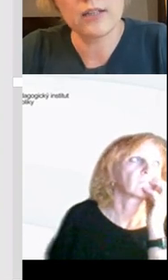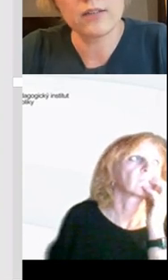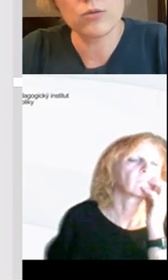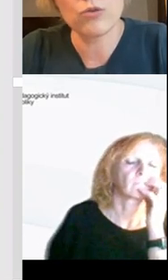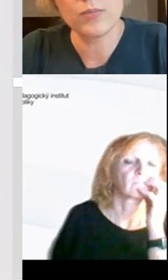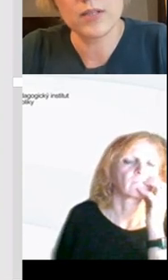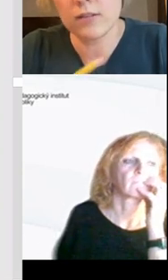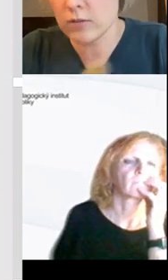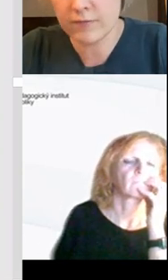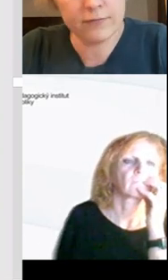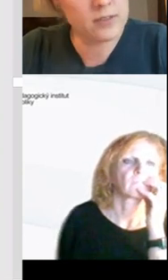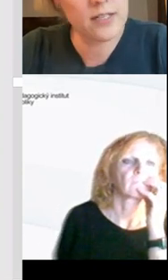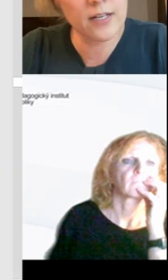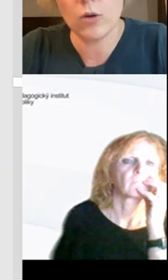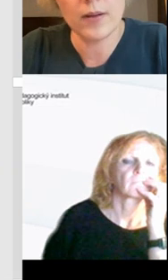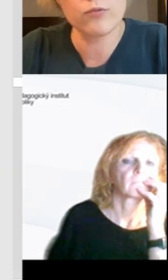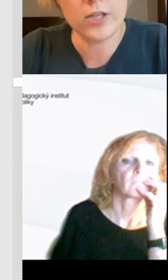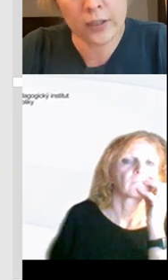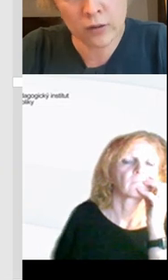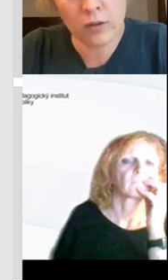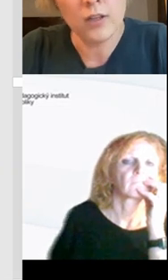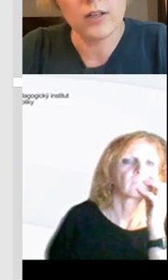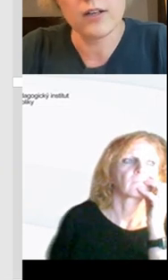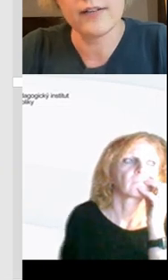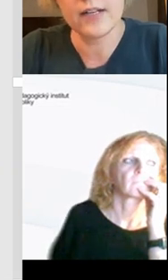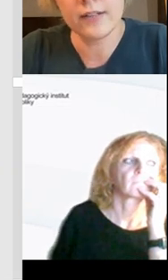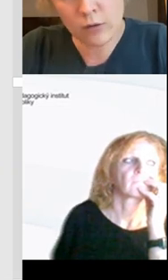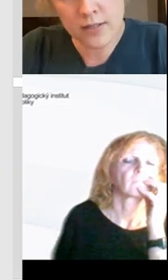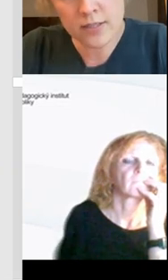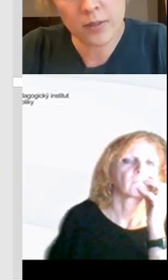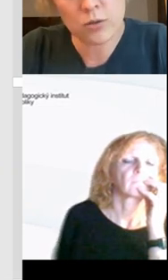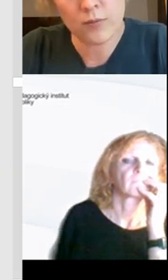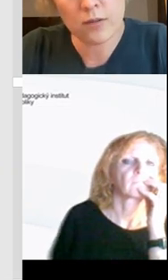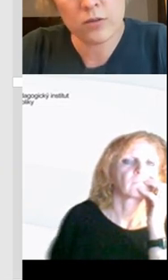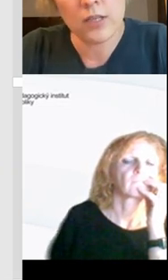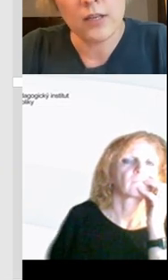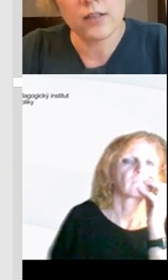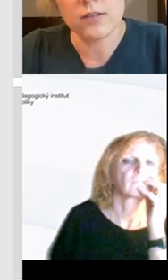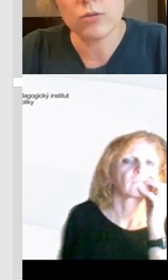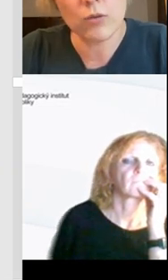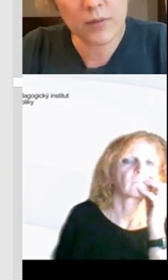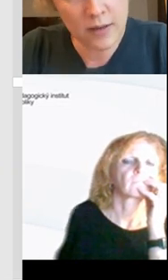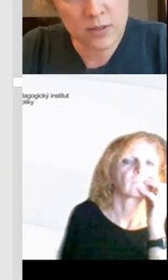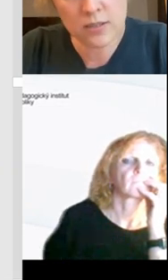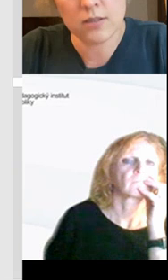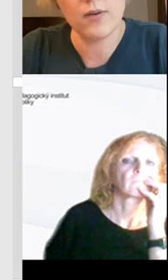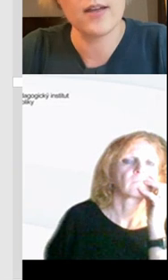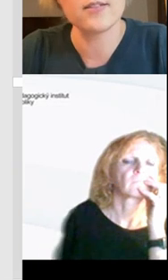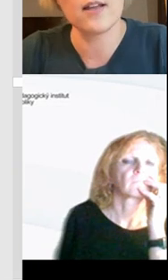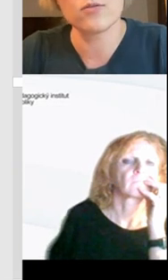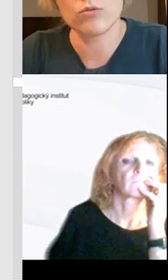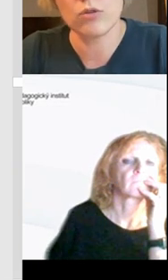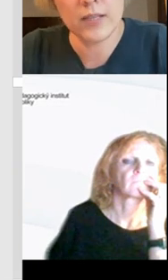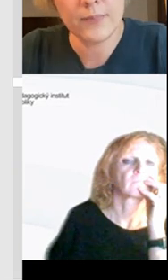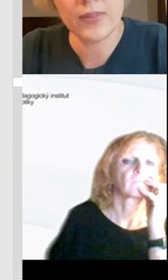protože oni kolikrát jsou schopni sdílet opravdu všechno, nedochází jim ta souvislost, jsou schopni vám říct